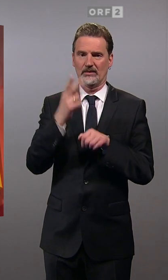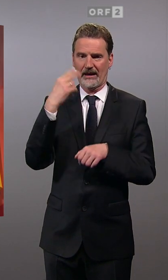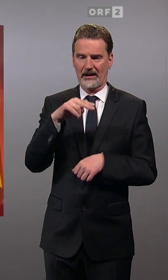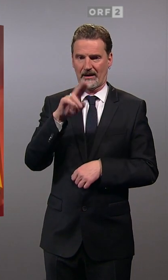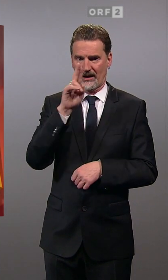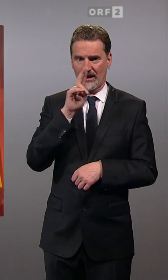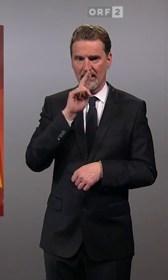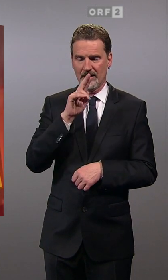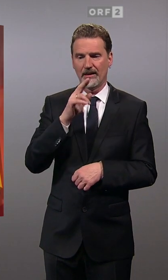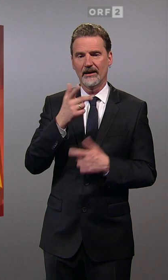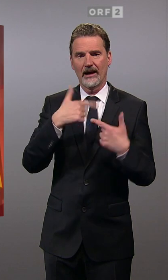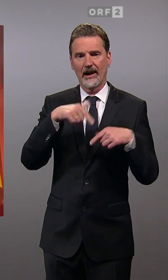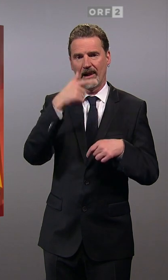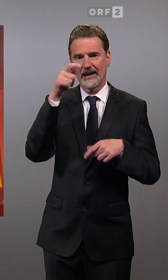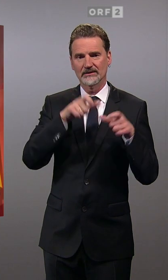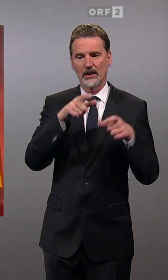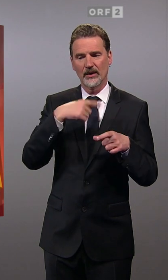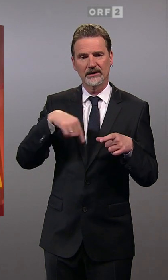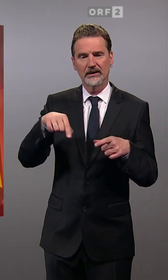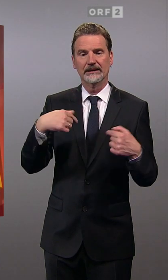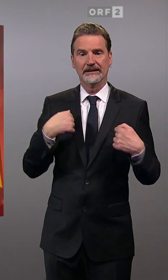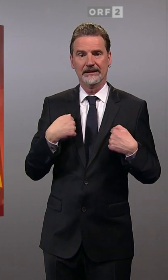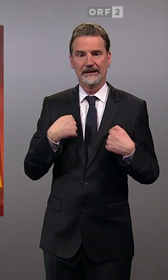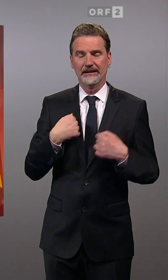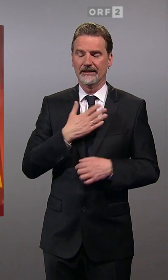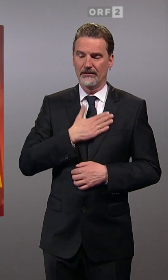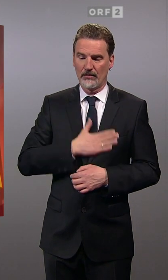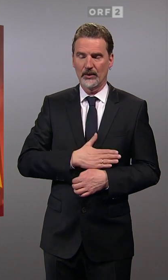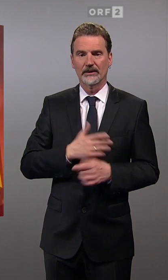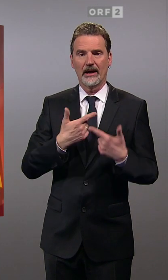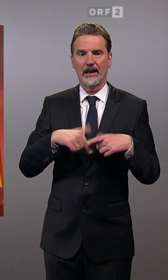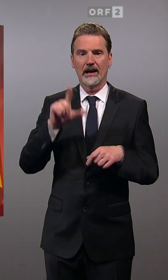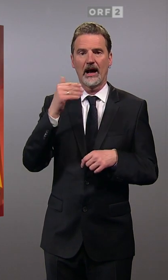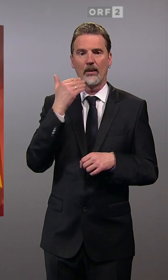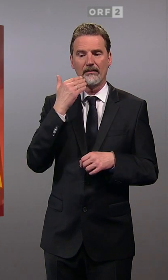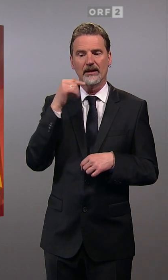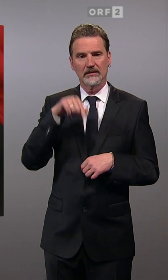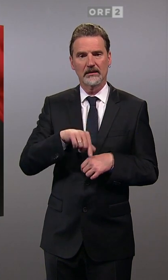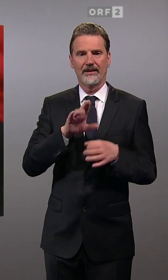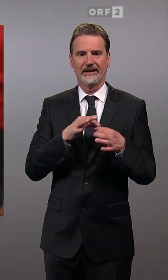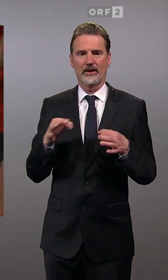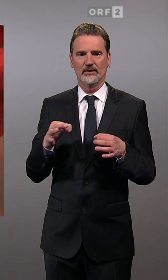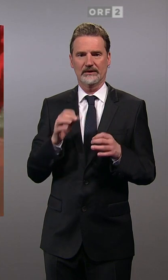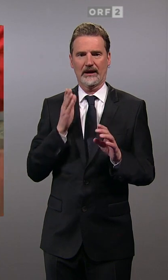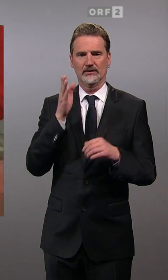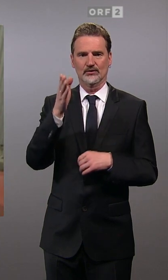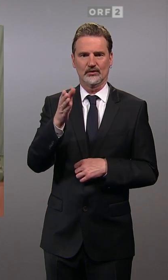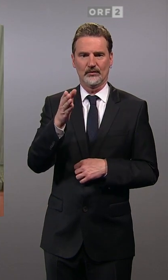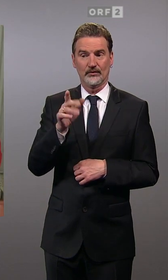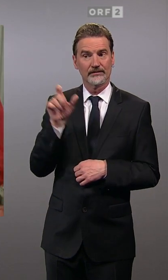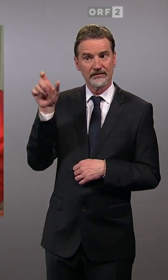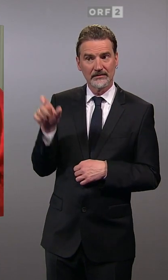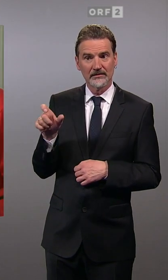ich möchte Landeshauptmann von Niederösterreich werden. Schnabel ist derzeit